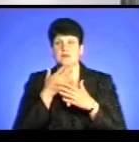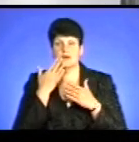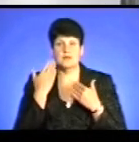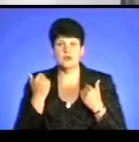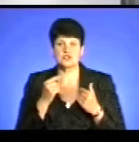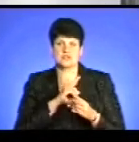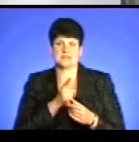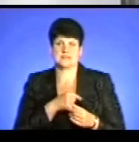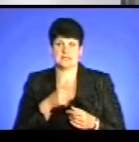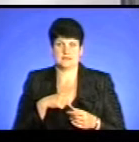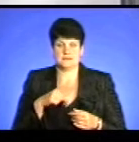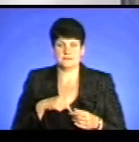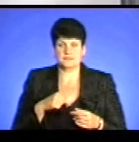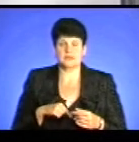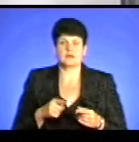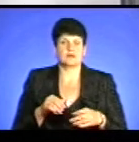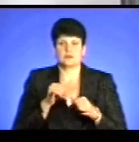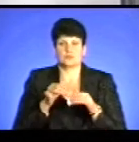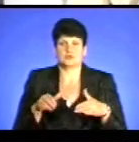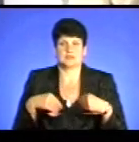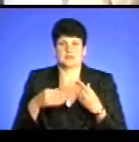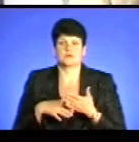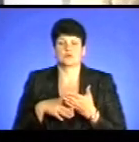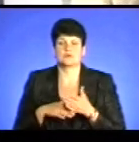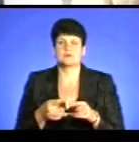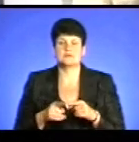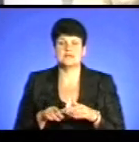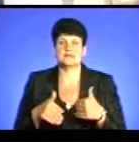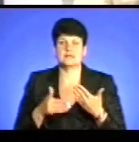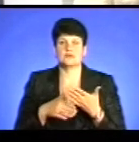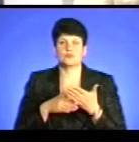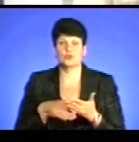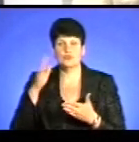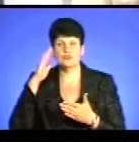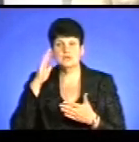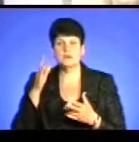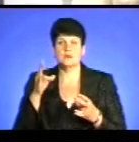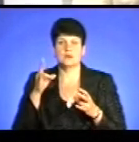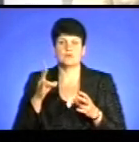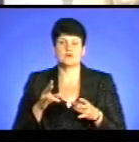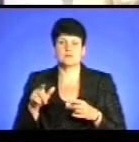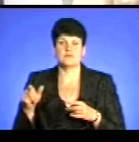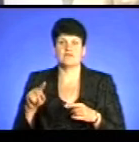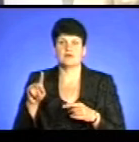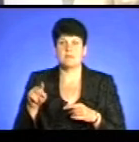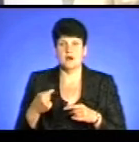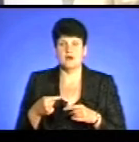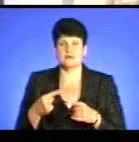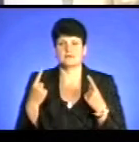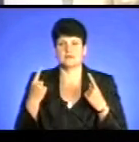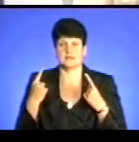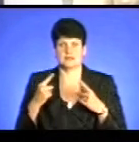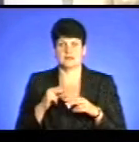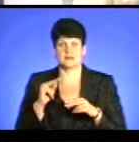силах, не вміючи надавати цю допомогу, оскільки надання допомоги воді потерпілому вимагає певних і значних